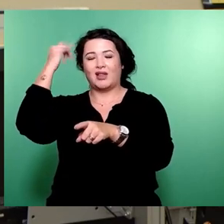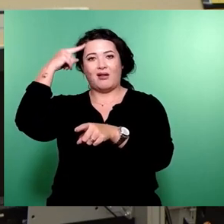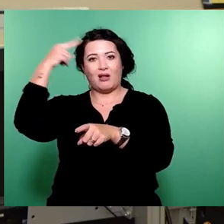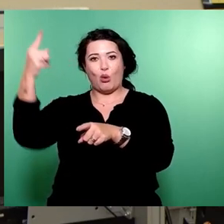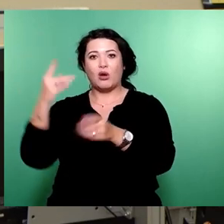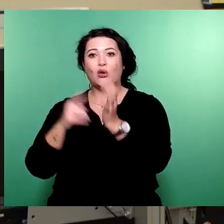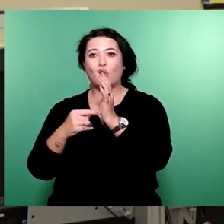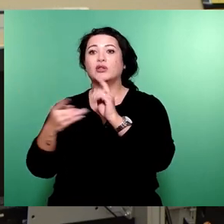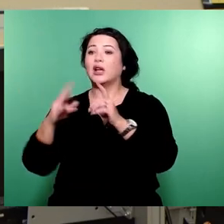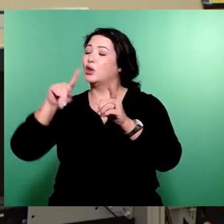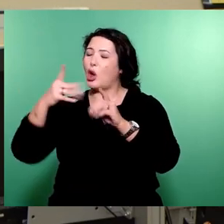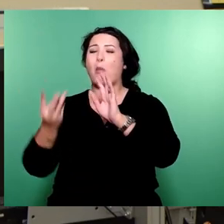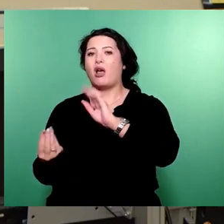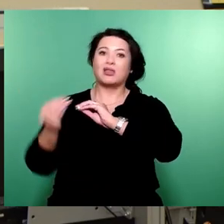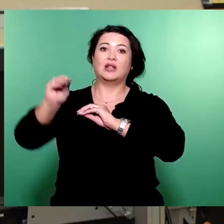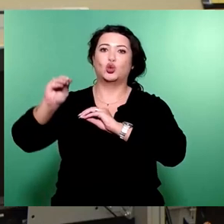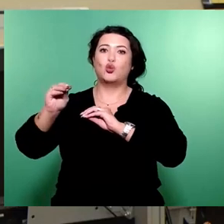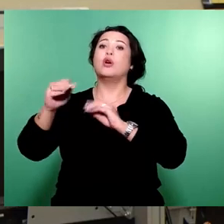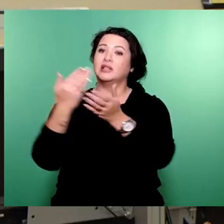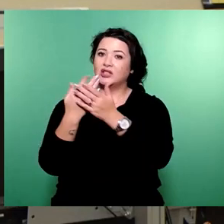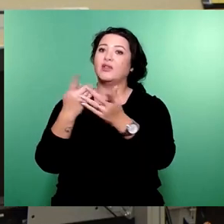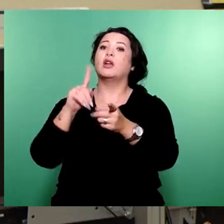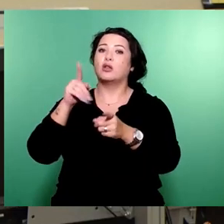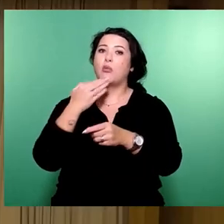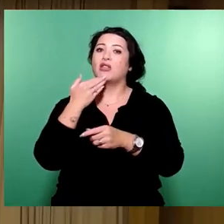Sportförderung draufgelegt haben. Da muss man auch schon mal Danke sagen.